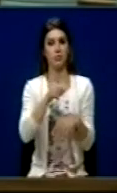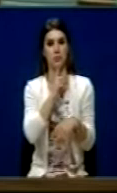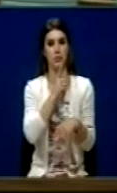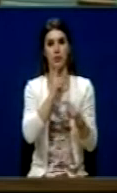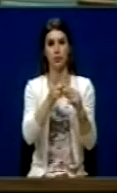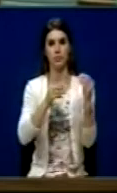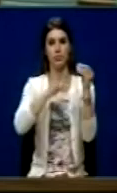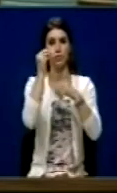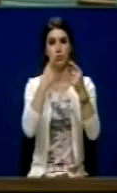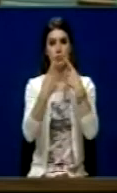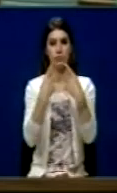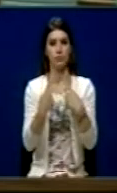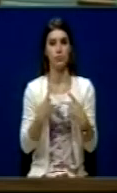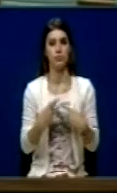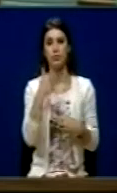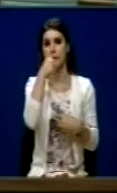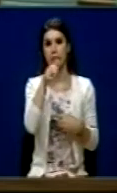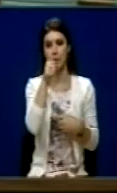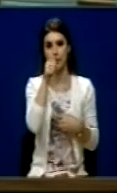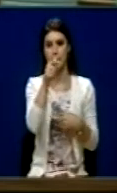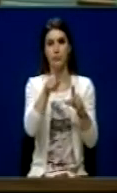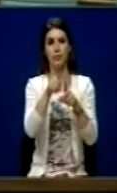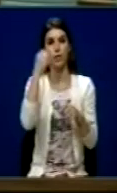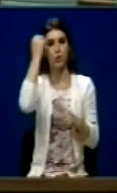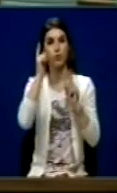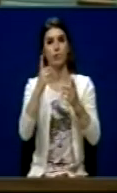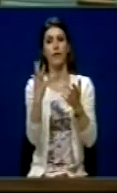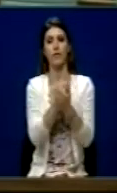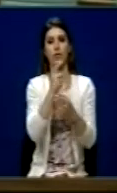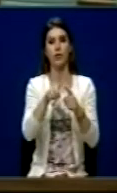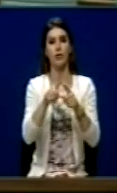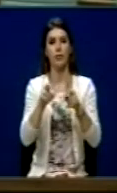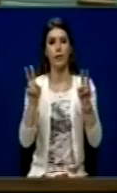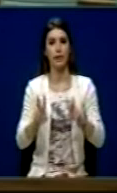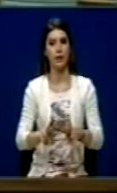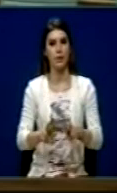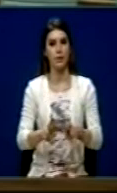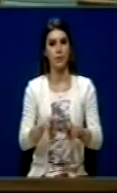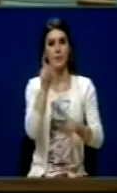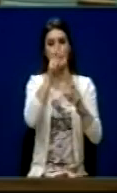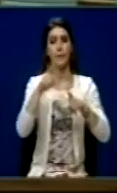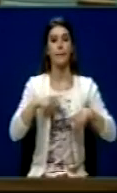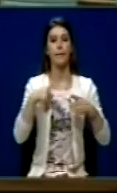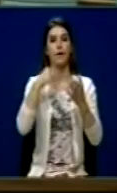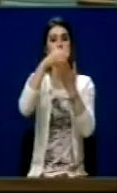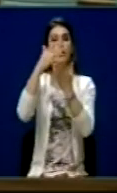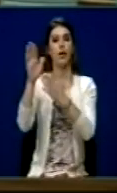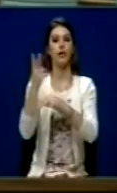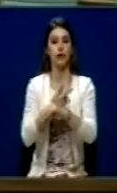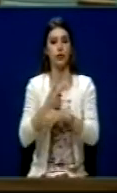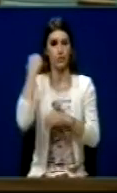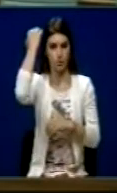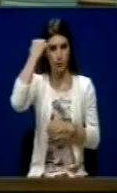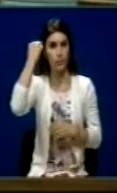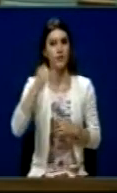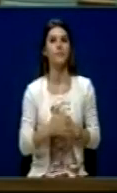bërë ndryshimin e kushtetutës në mënyrës që Kosova ta fitajtë të drejtën, pra si shtetë të interesohet edhe për shqiptarës që jetohen jashtë kufive